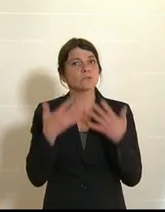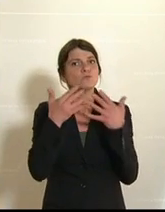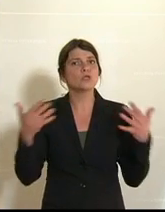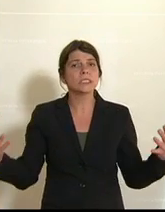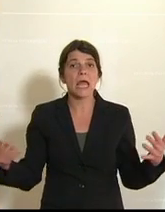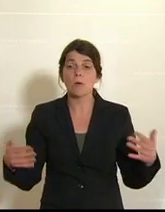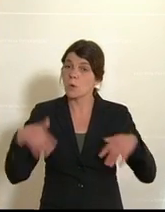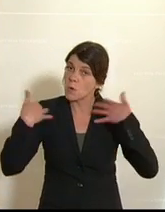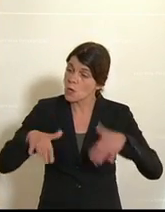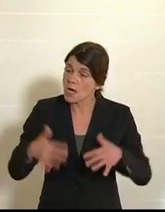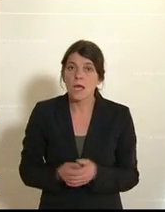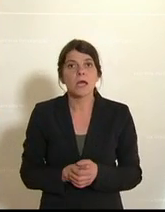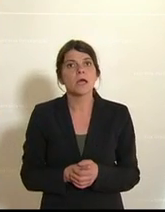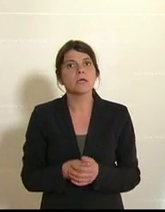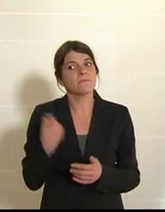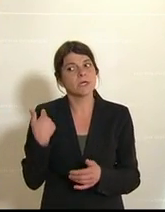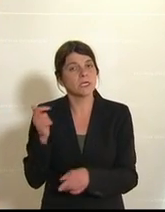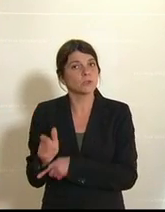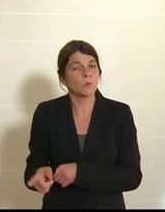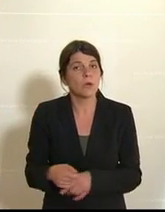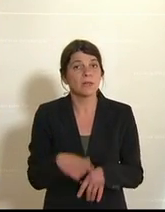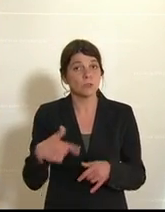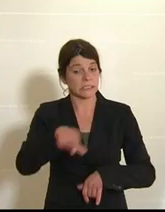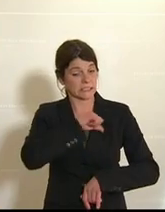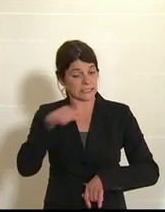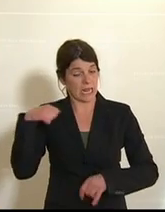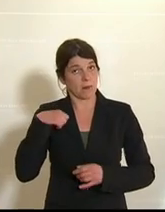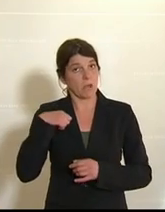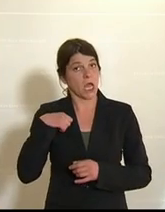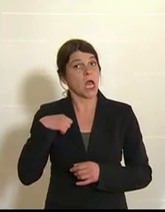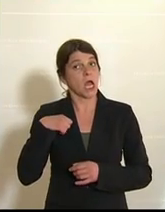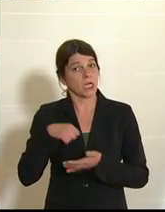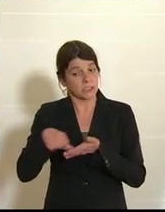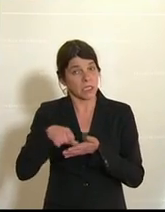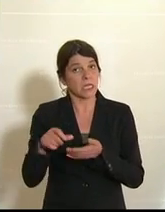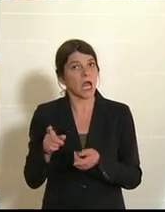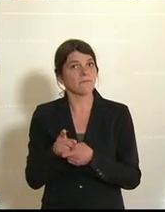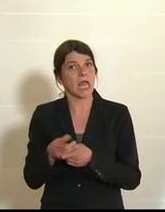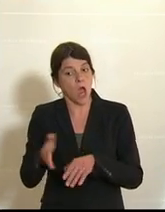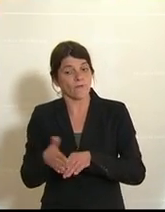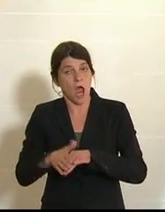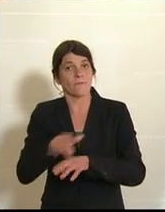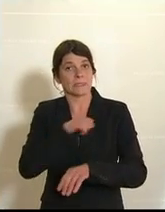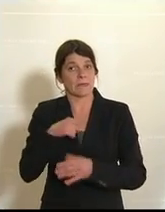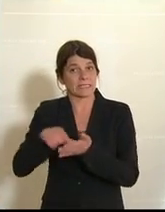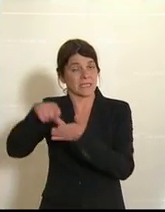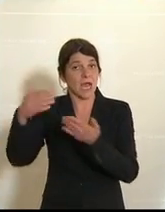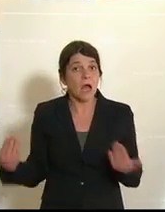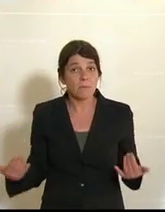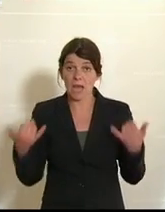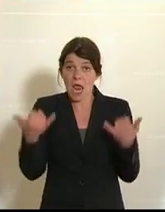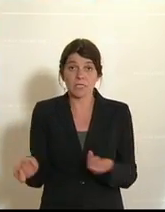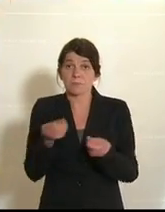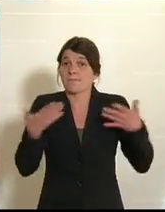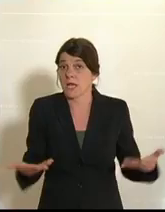in einem hohen Maße dazu genötigt sind, ihre Eigendeckung wirklich immer wieder weiter und weiter zu treiben. Was aber jetzt